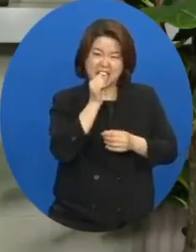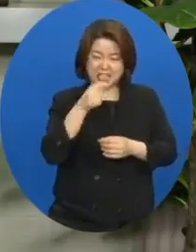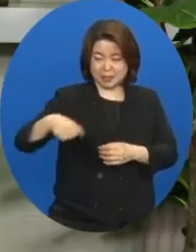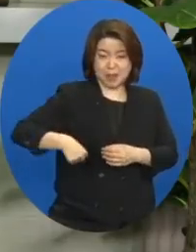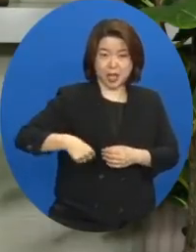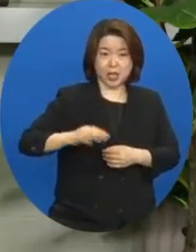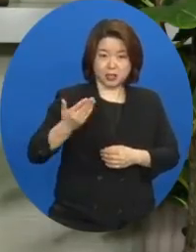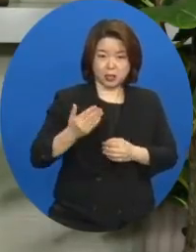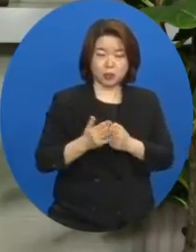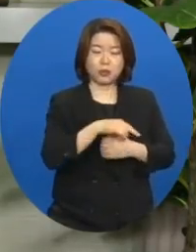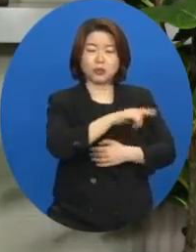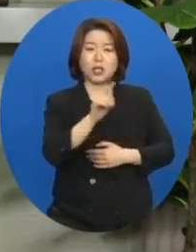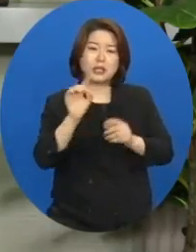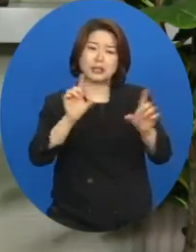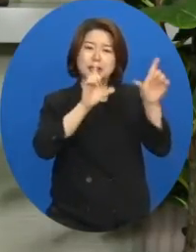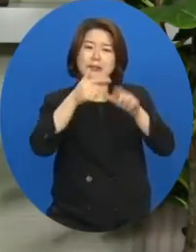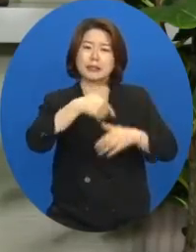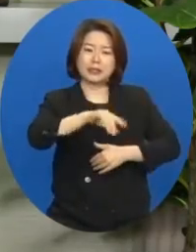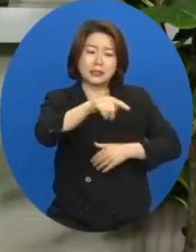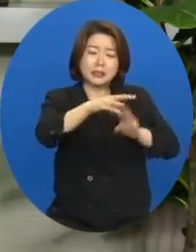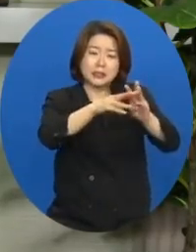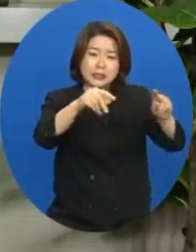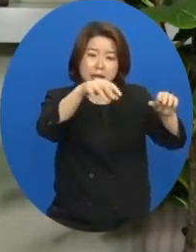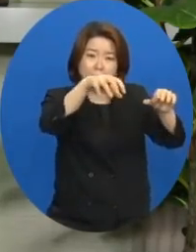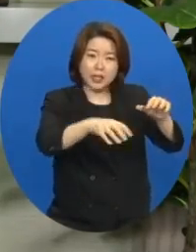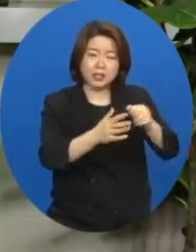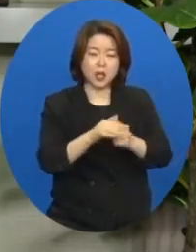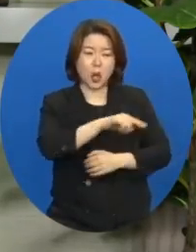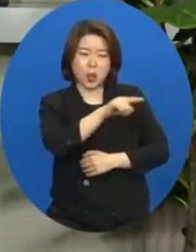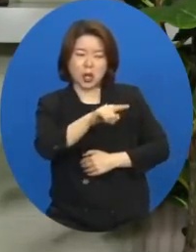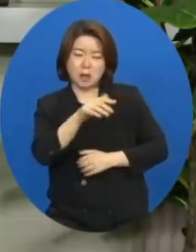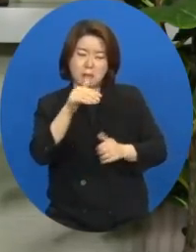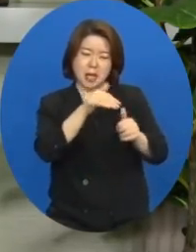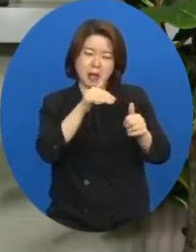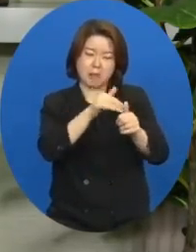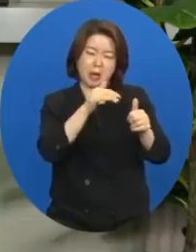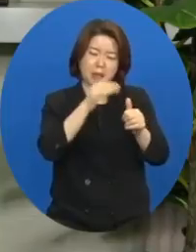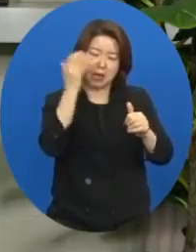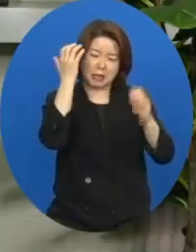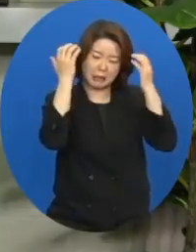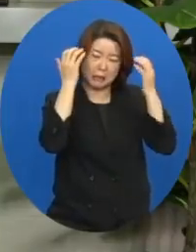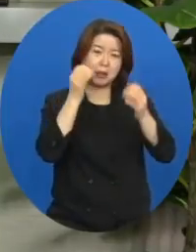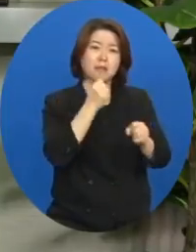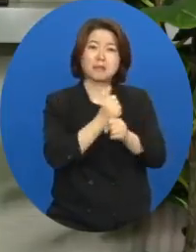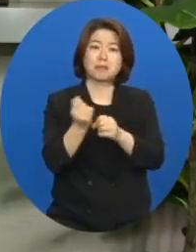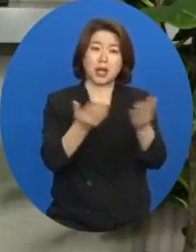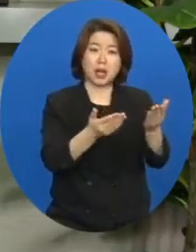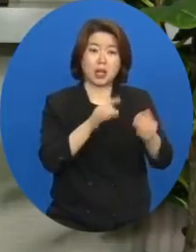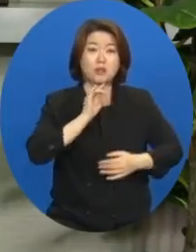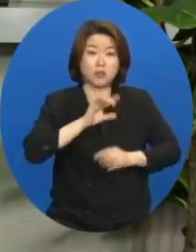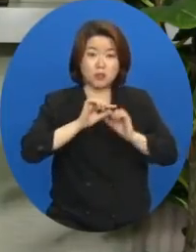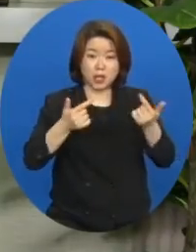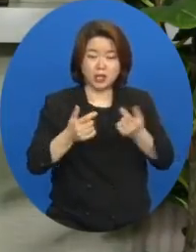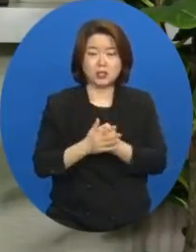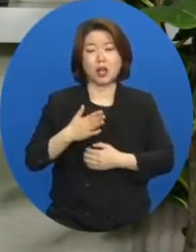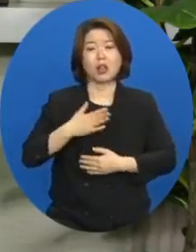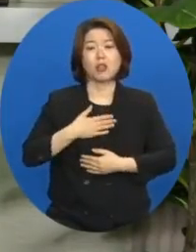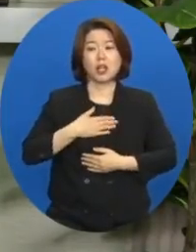너희가 살아갈 그 땅에서 너희를 괴롭힐 것이다. 그뿐만 아니라 나는